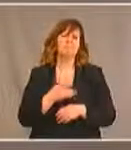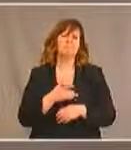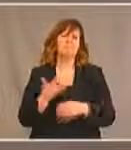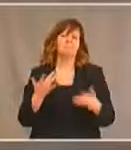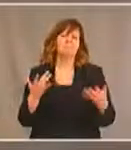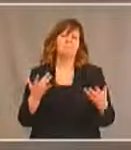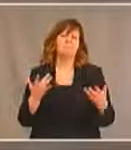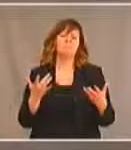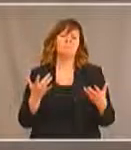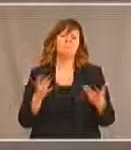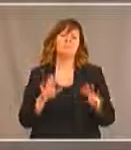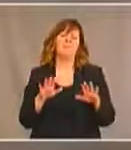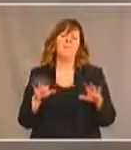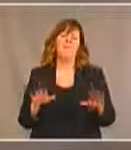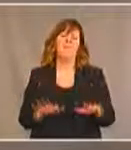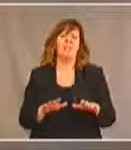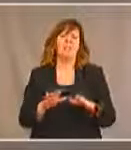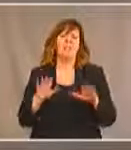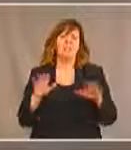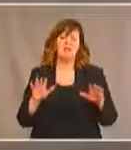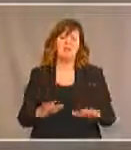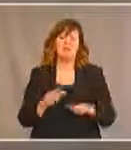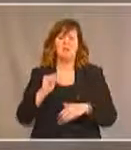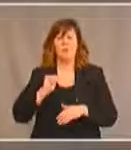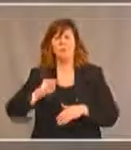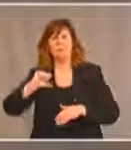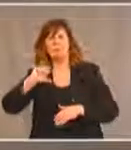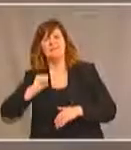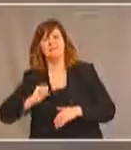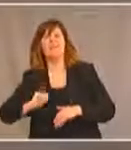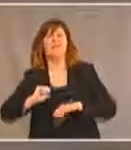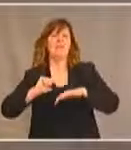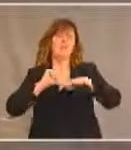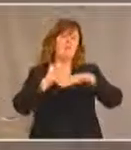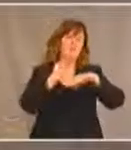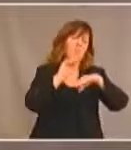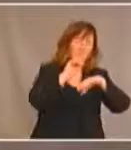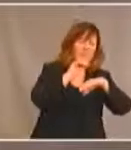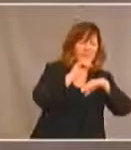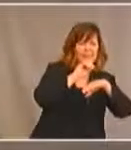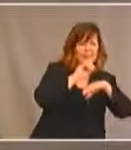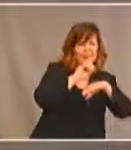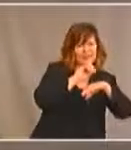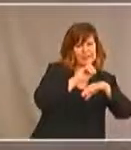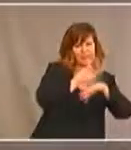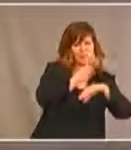Nous faisons tout un autre possible pour